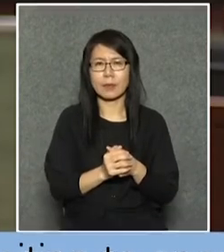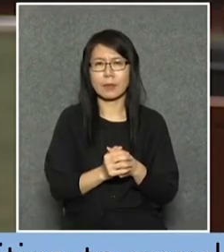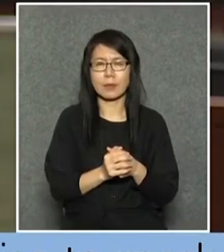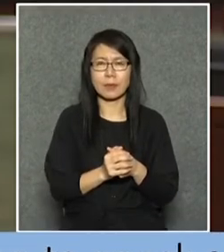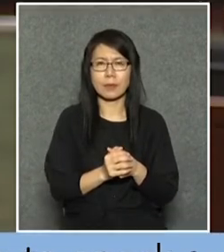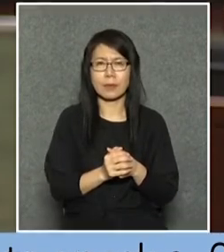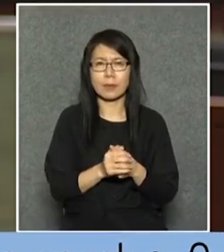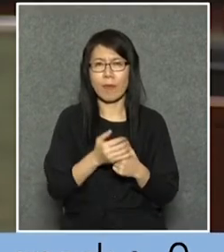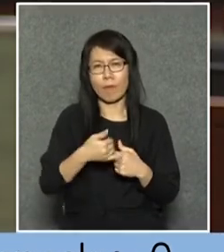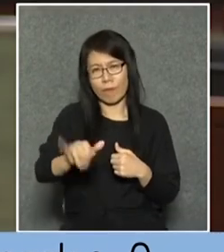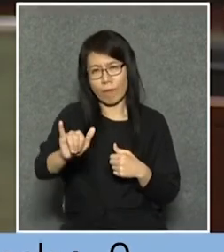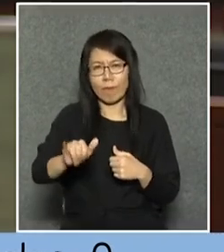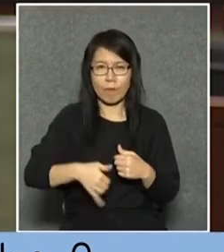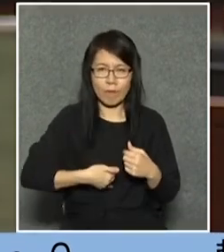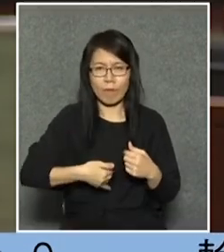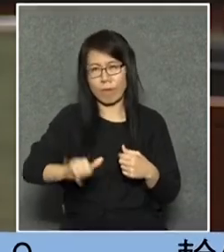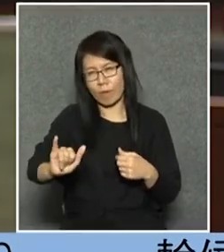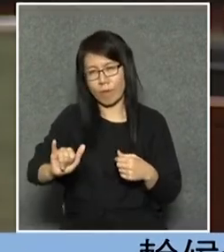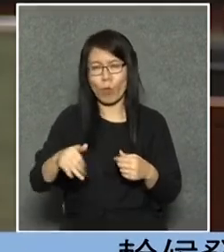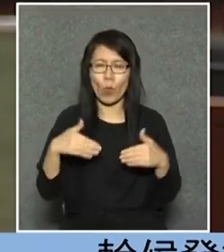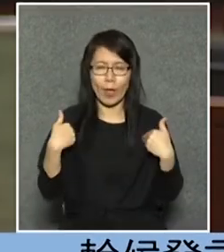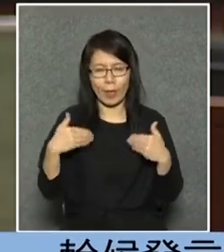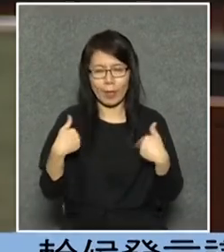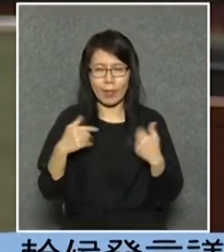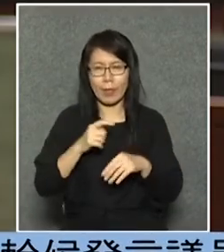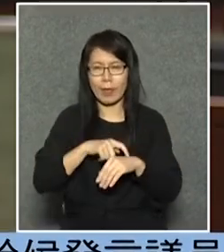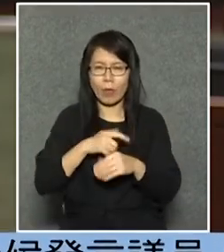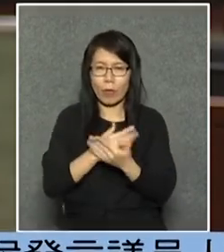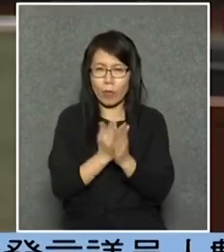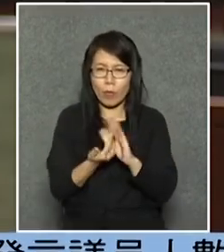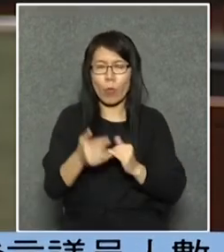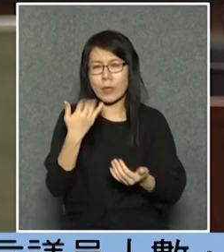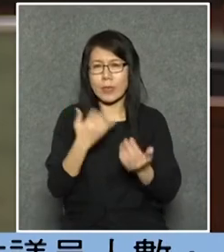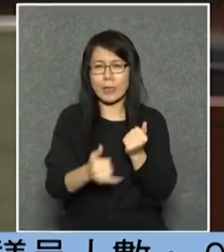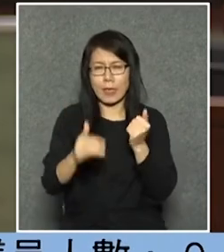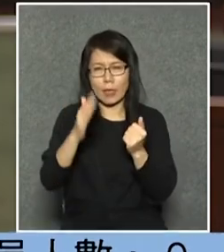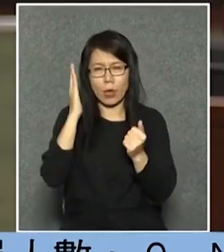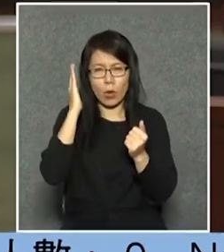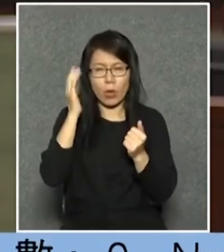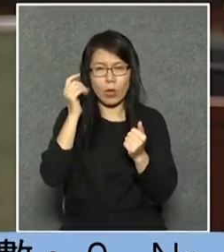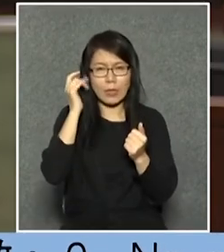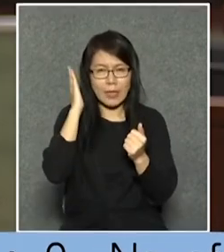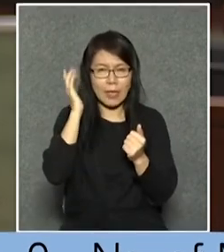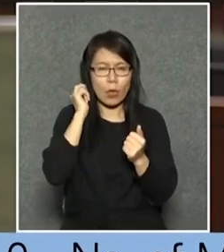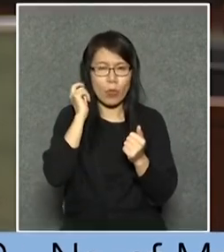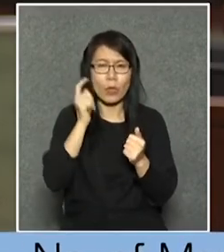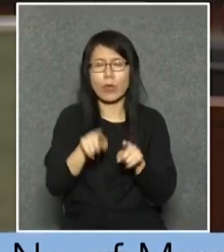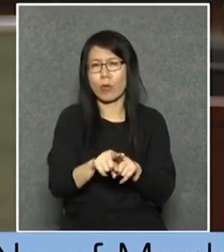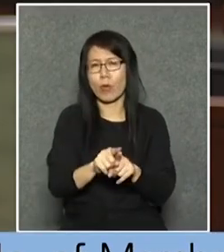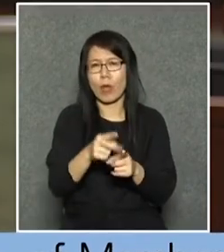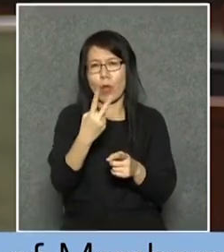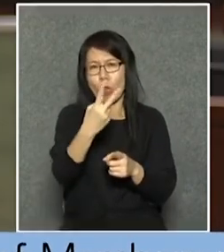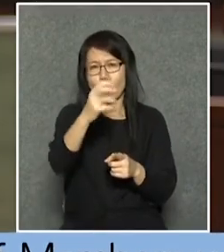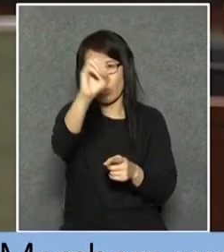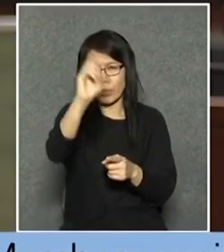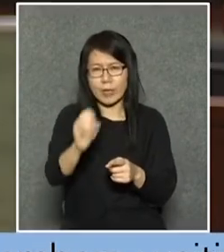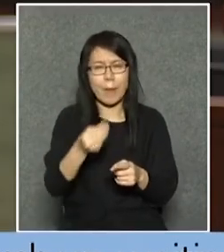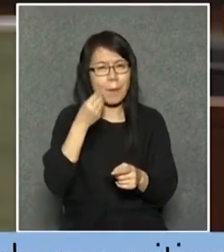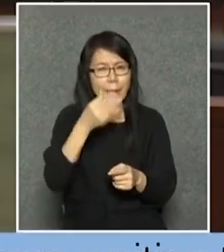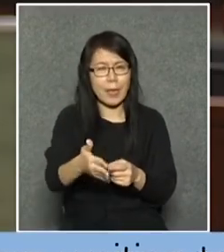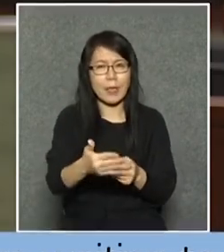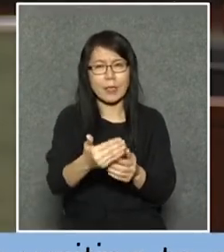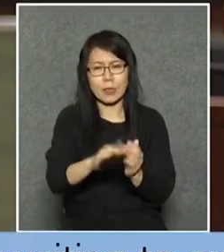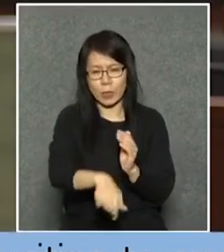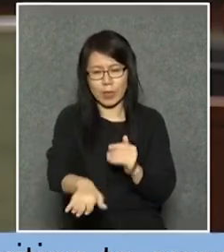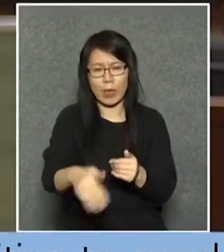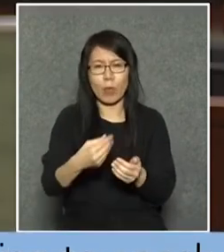去上班放工去休閒的問題或者他的子女你給兩個巴仙的子女去買一張